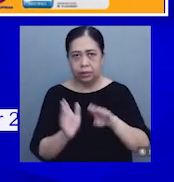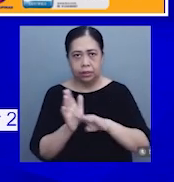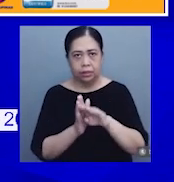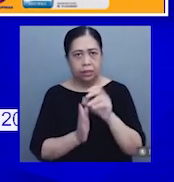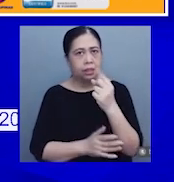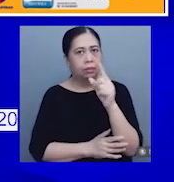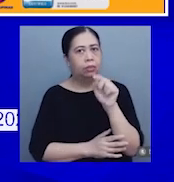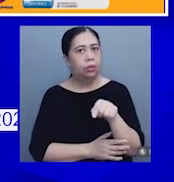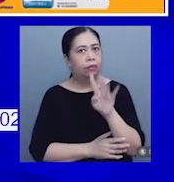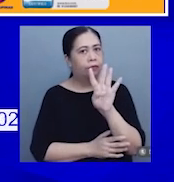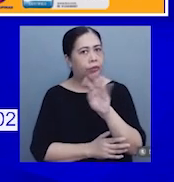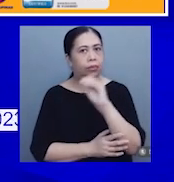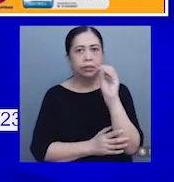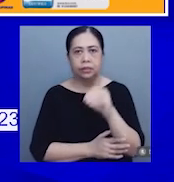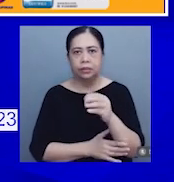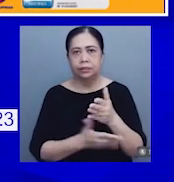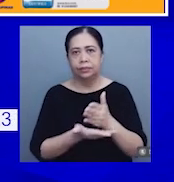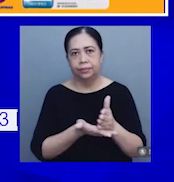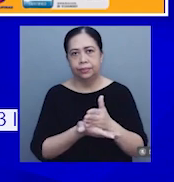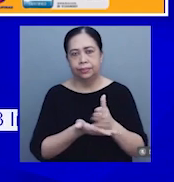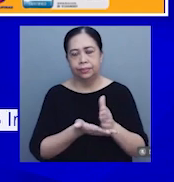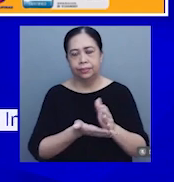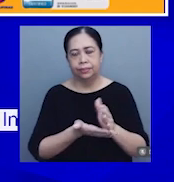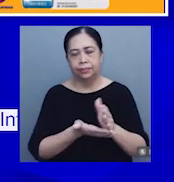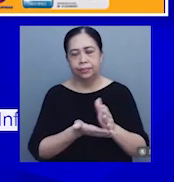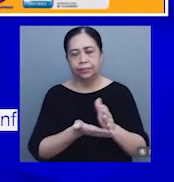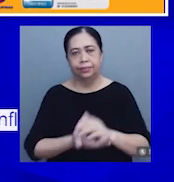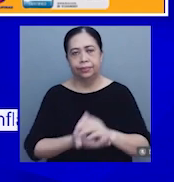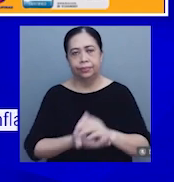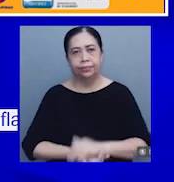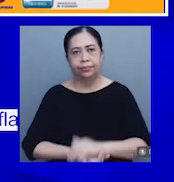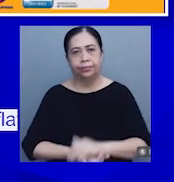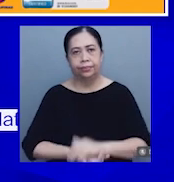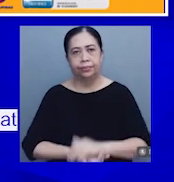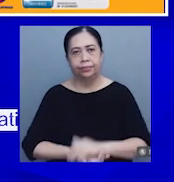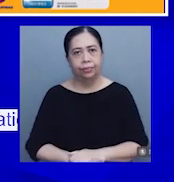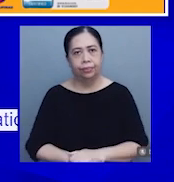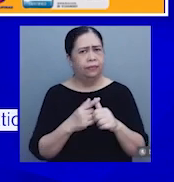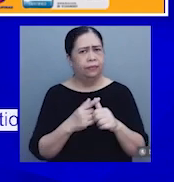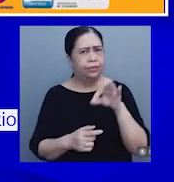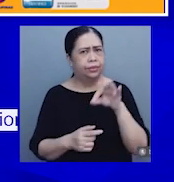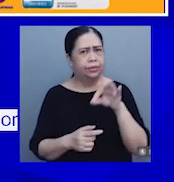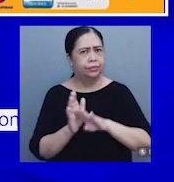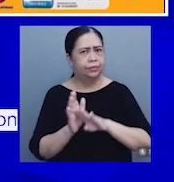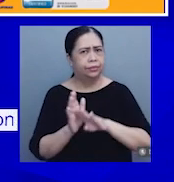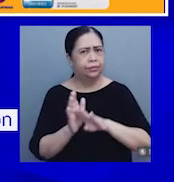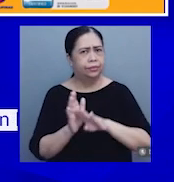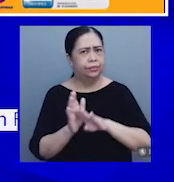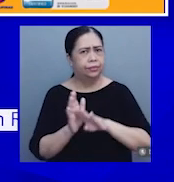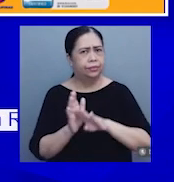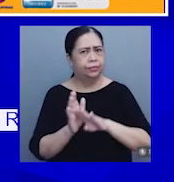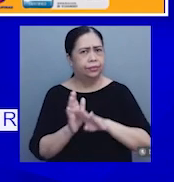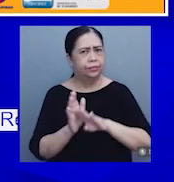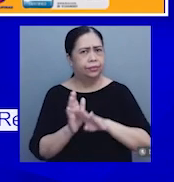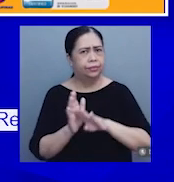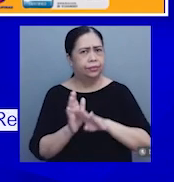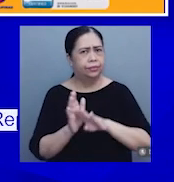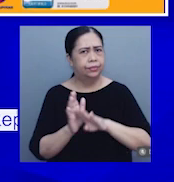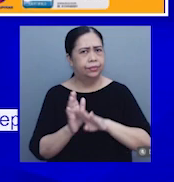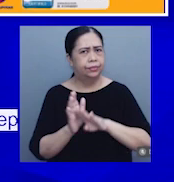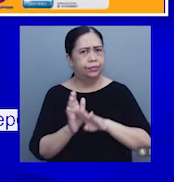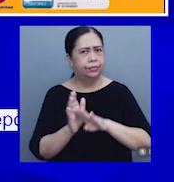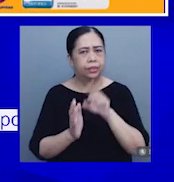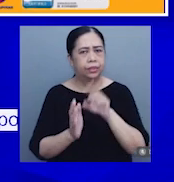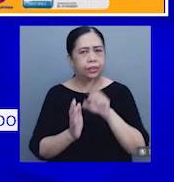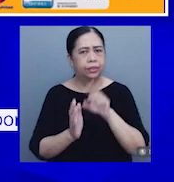.4% share. Ang pangunahing nag-ambag sa inflation ng restaurants and accommodation services ay ang restaurants, cafes